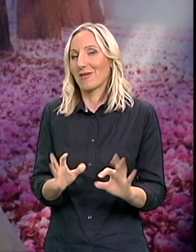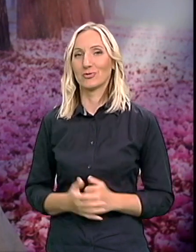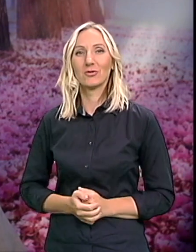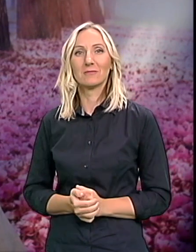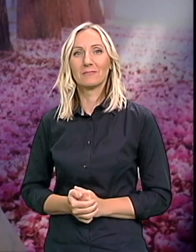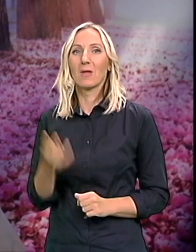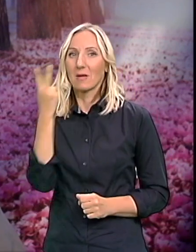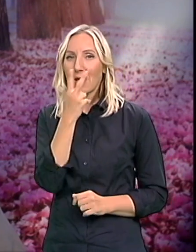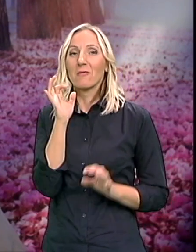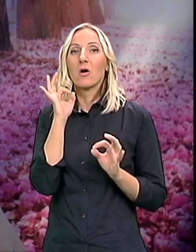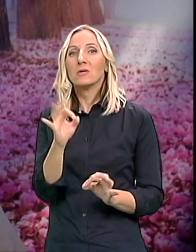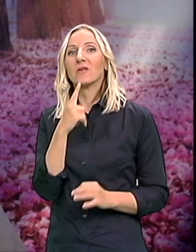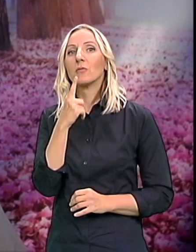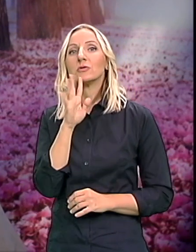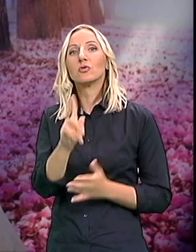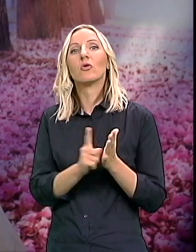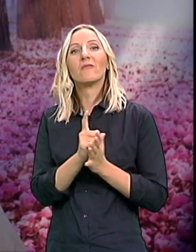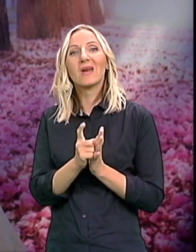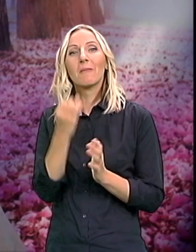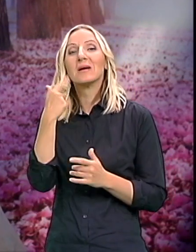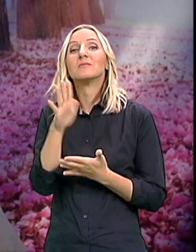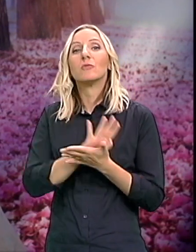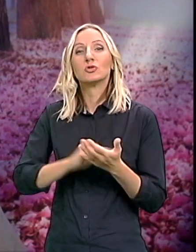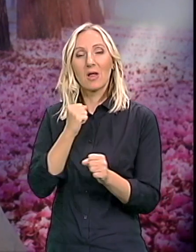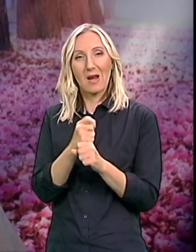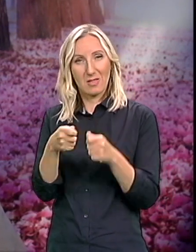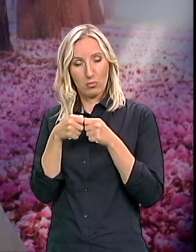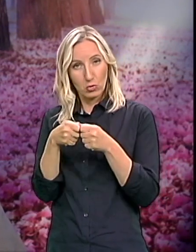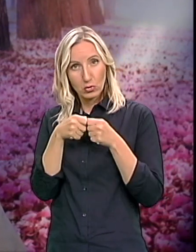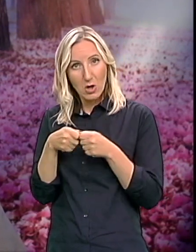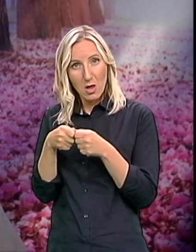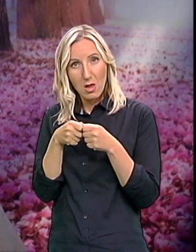svaka priča u to vreme Kad sam počela da radim u druženju